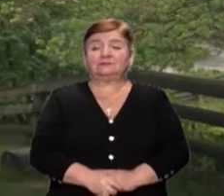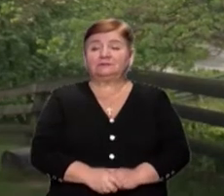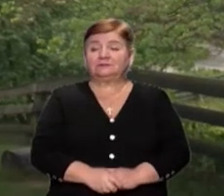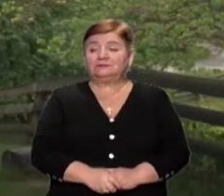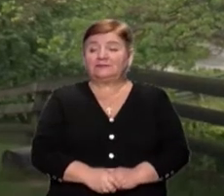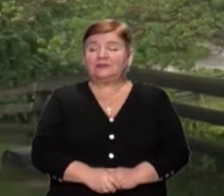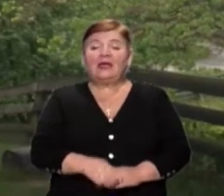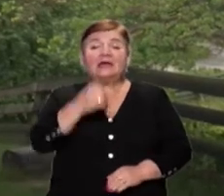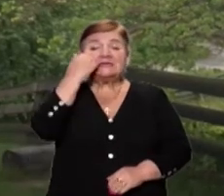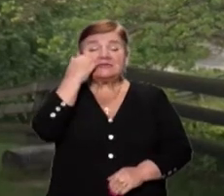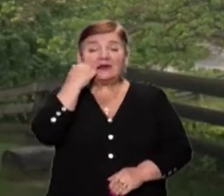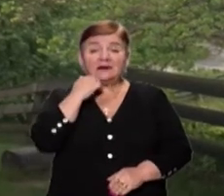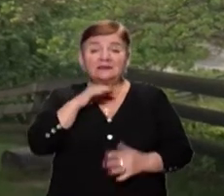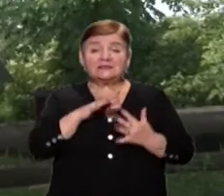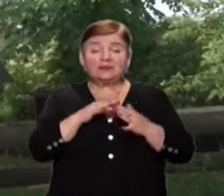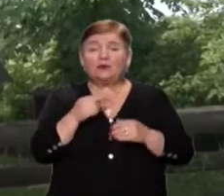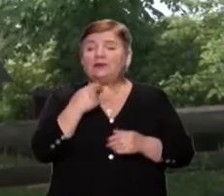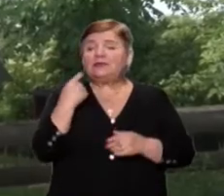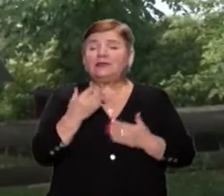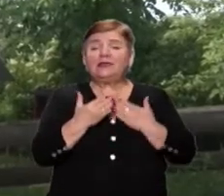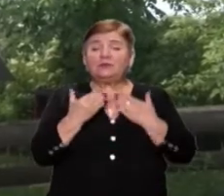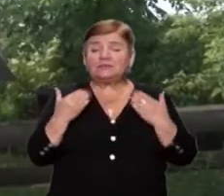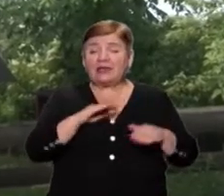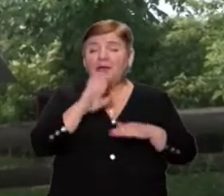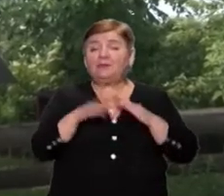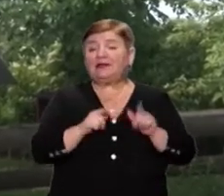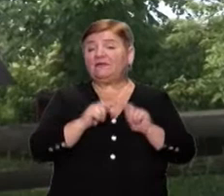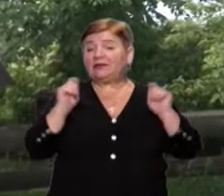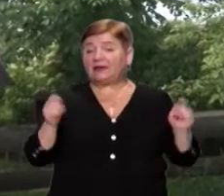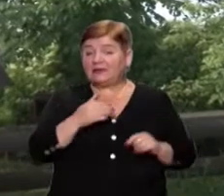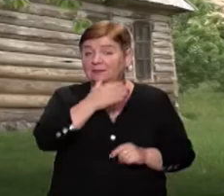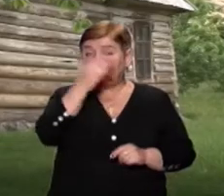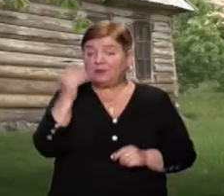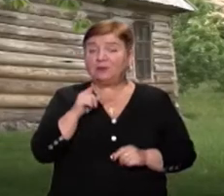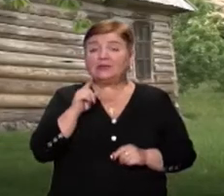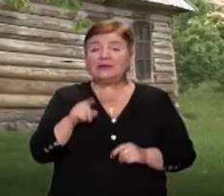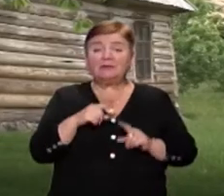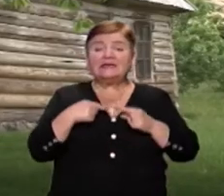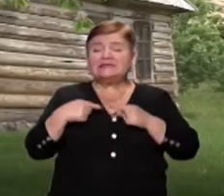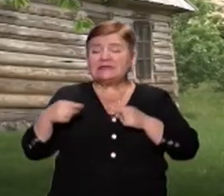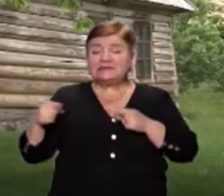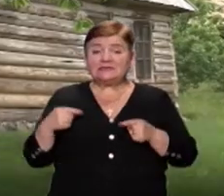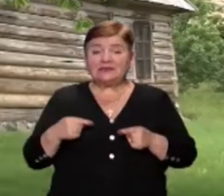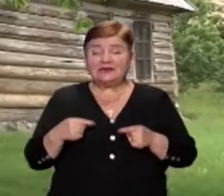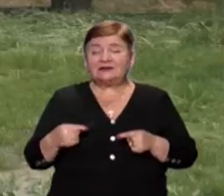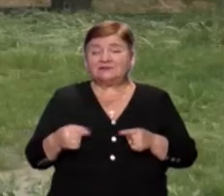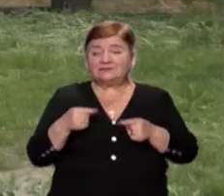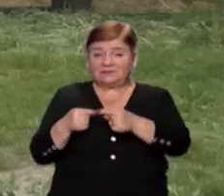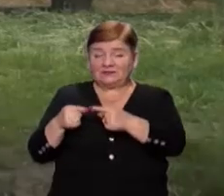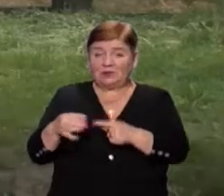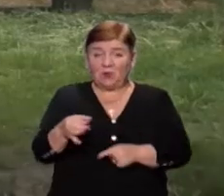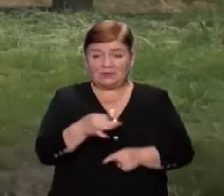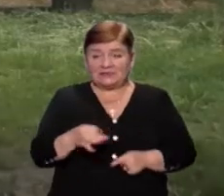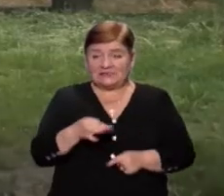Старе село – єдиний на Закарпатті музей під відкритим небом. Тут зібрані давні хатини з різних районів області. Ми